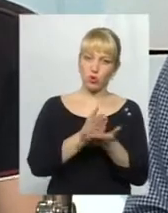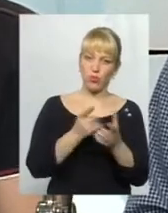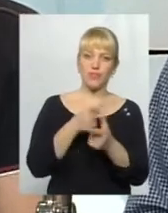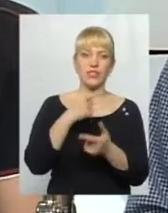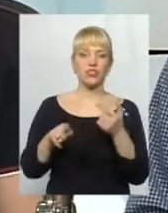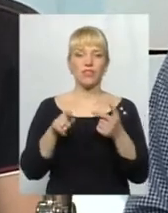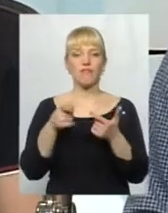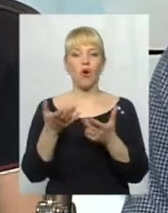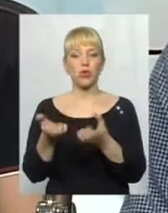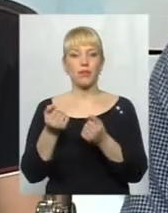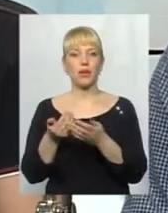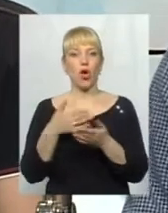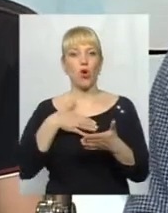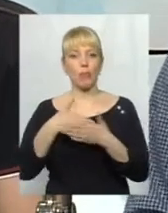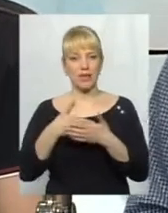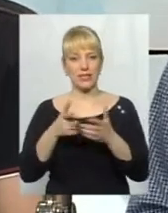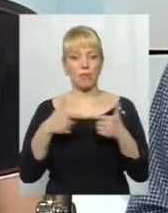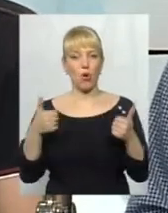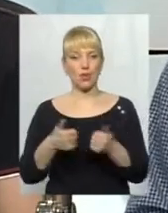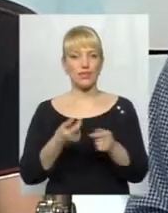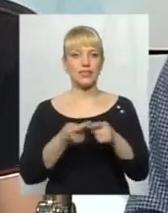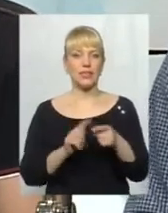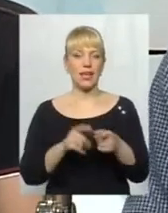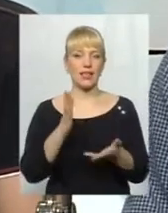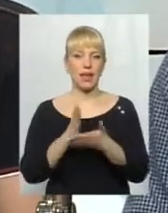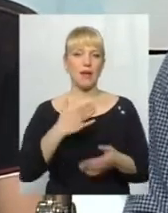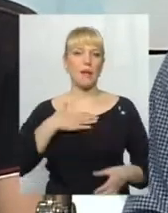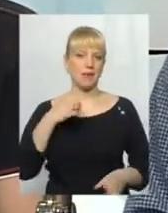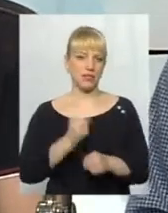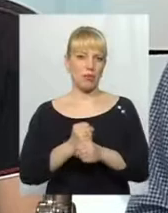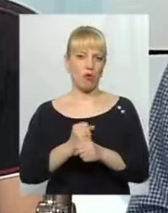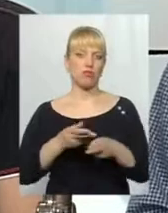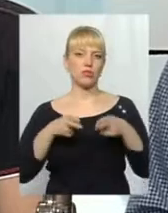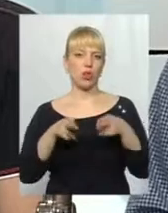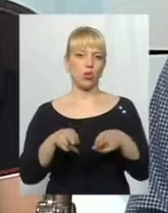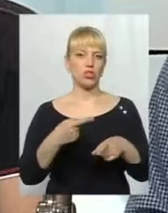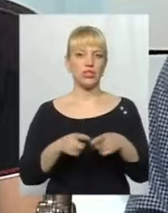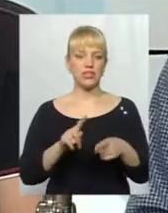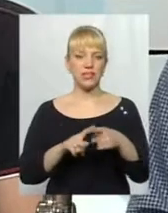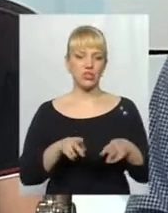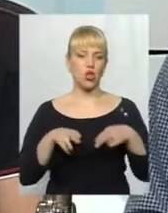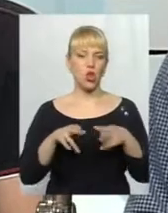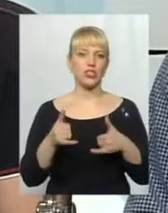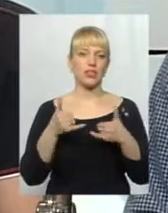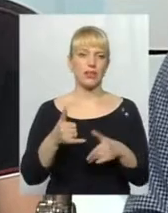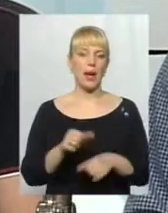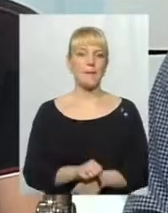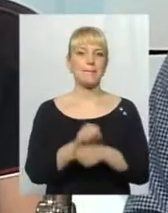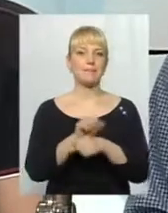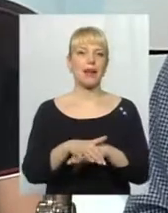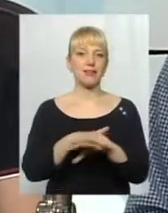він отриманий громадськими організаціями, це є принциповий злочин, особливо це принциповий злочин для майданівців,